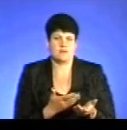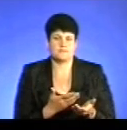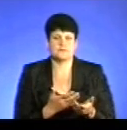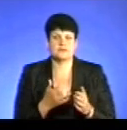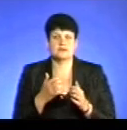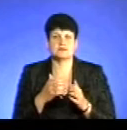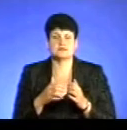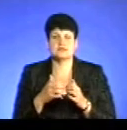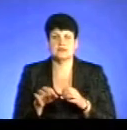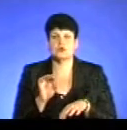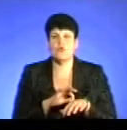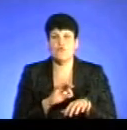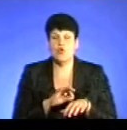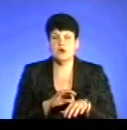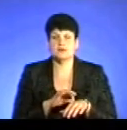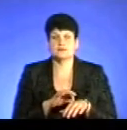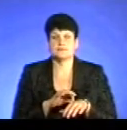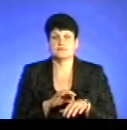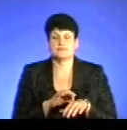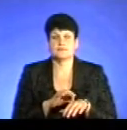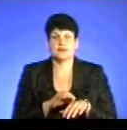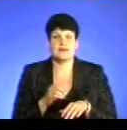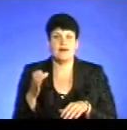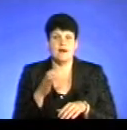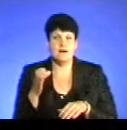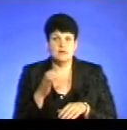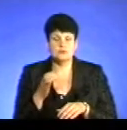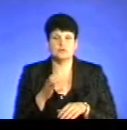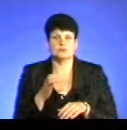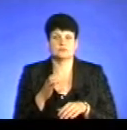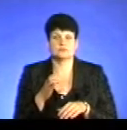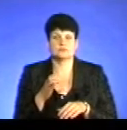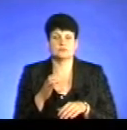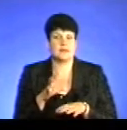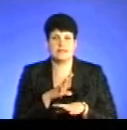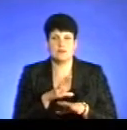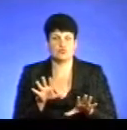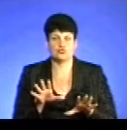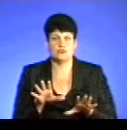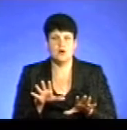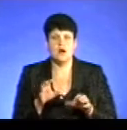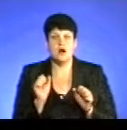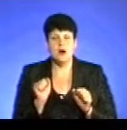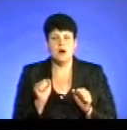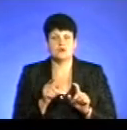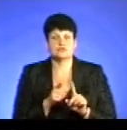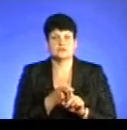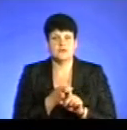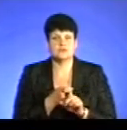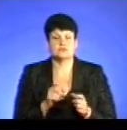Серед хворих, який зловживав алкоголем, такої тенденції не було. А от що стосується